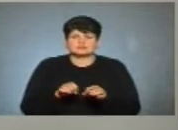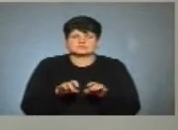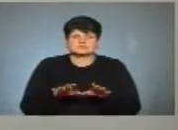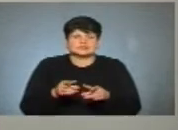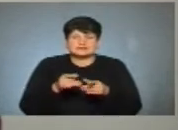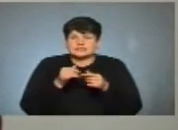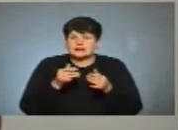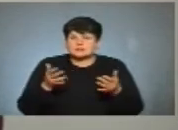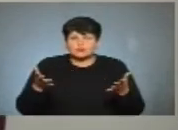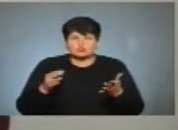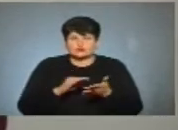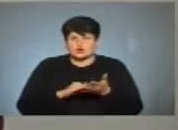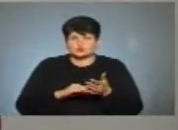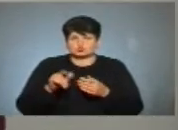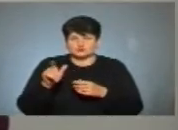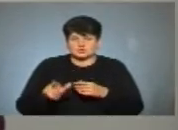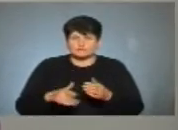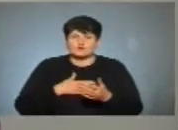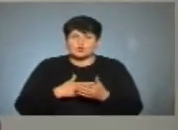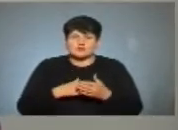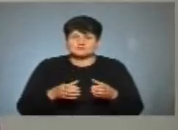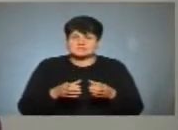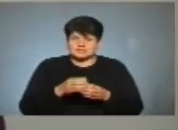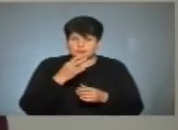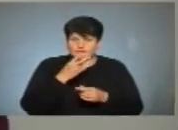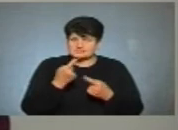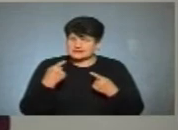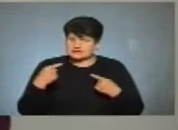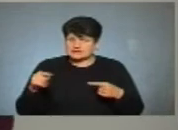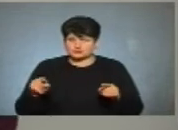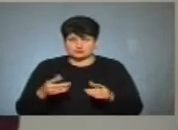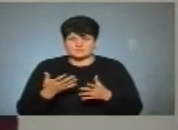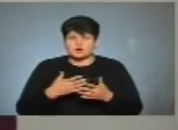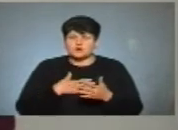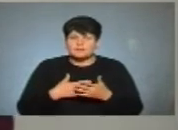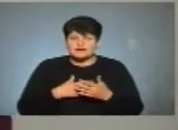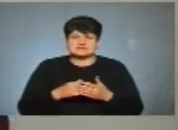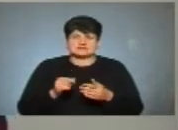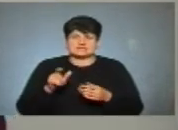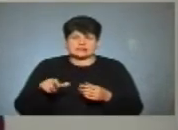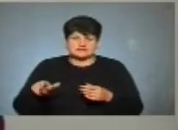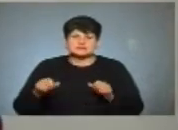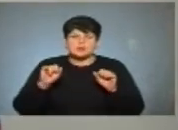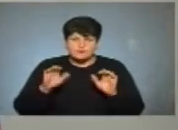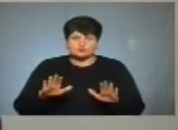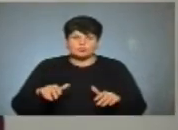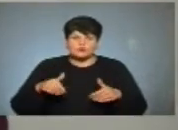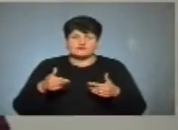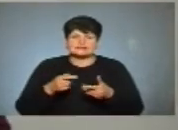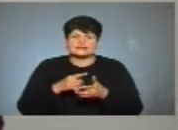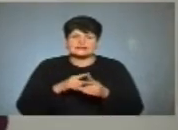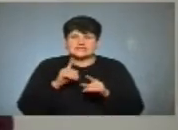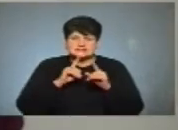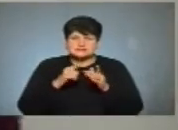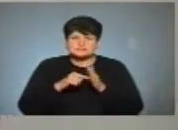їх я не можу як журналіст. У громадському секторі я побачила трішки іншу картину. Громадські активісти можуть пропонувати на сесії міської